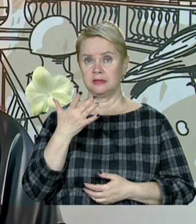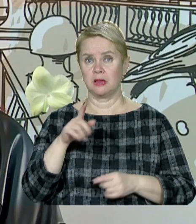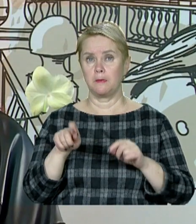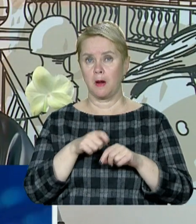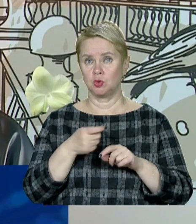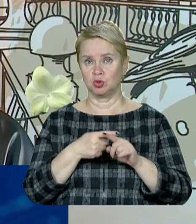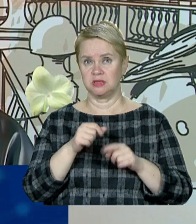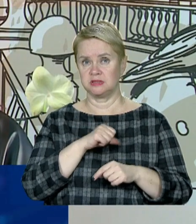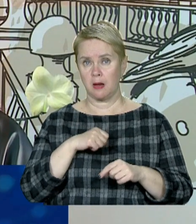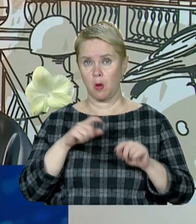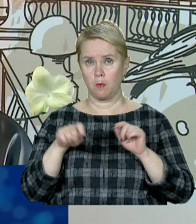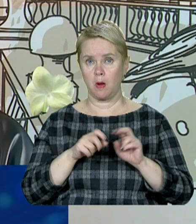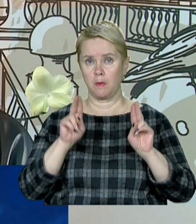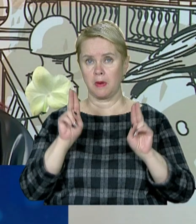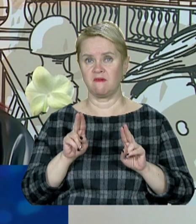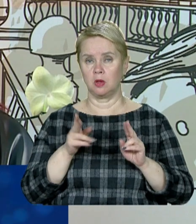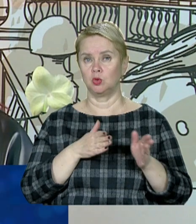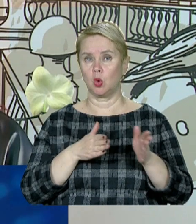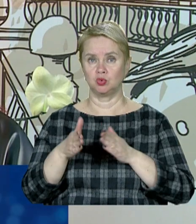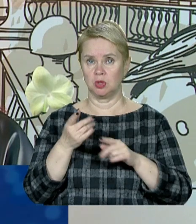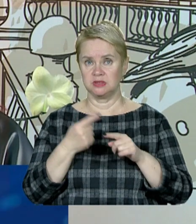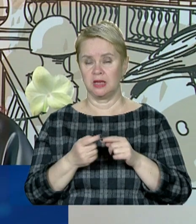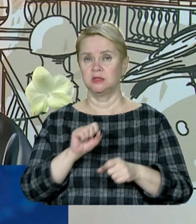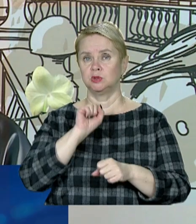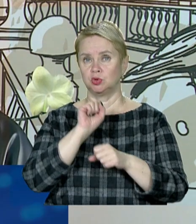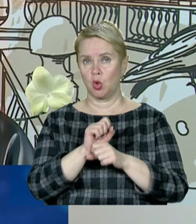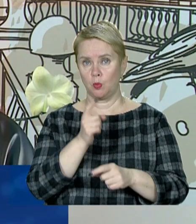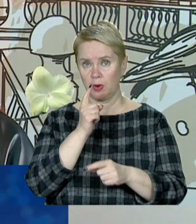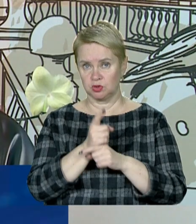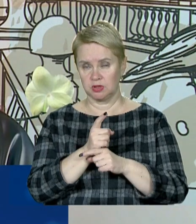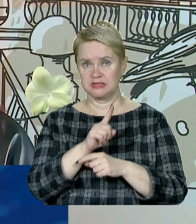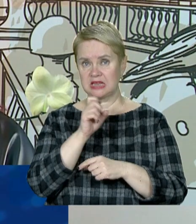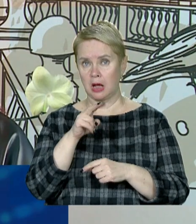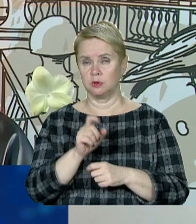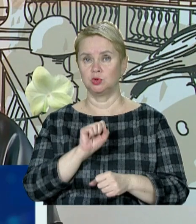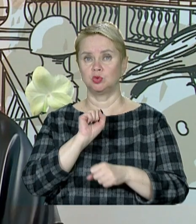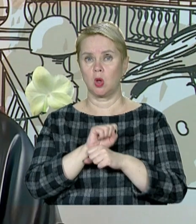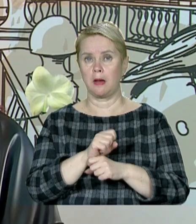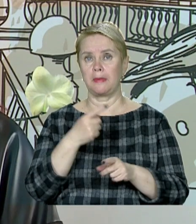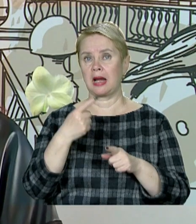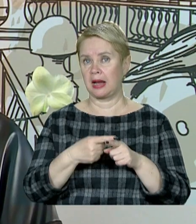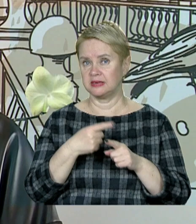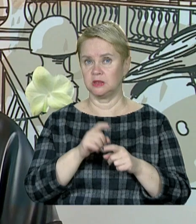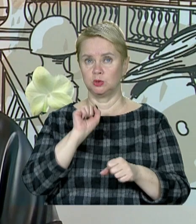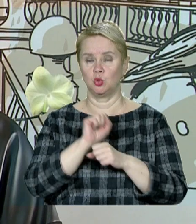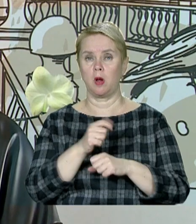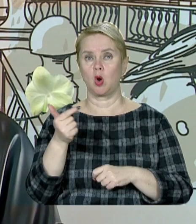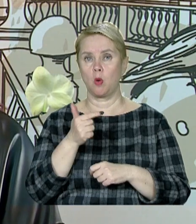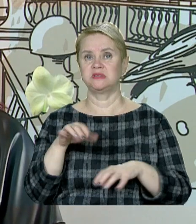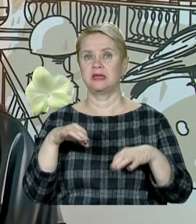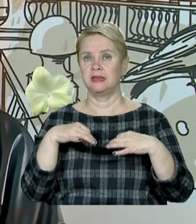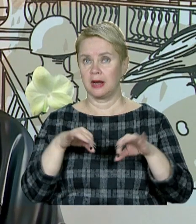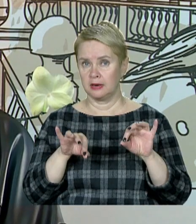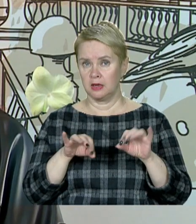порушень – це саме порушення правил дорожнього руху. Це стоянка під заборонюючими знаками, стоянка на перехрестях, на зупинках громадського